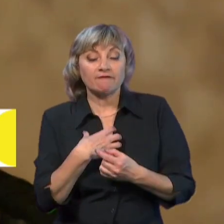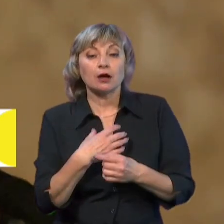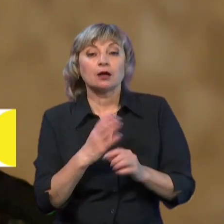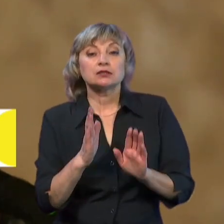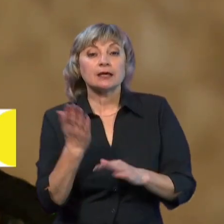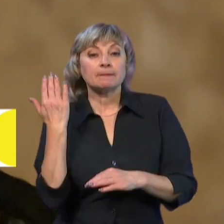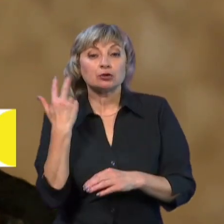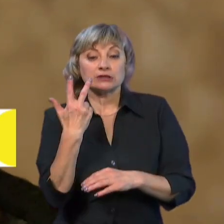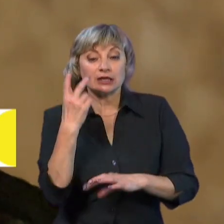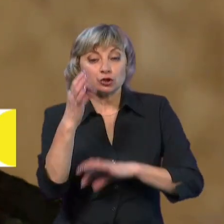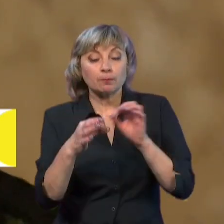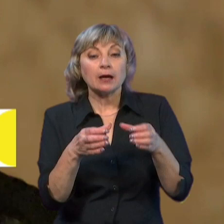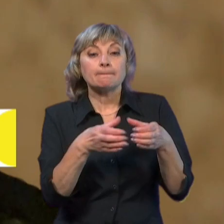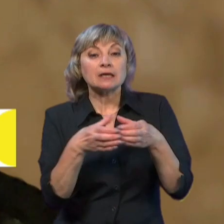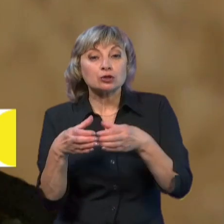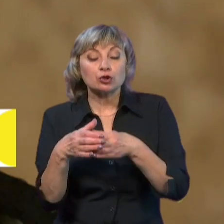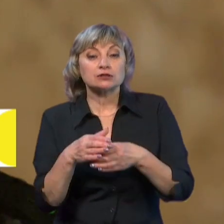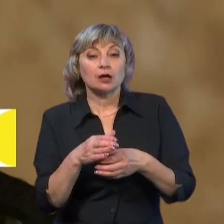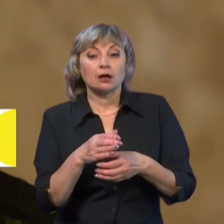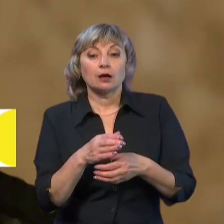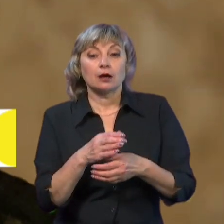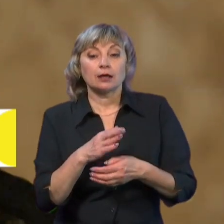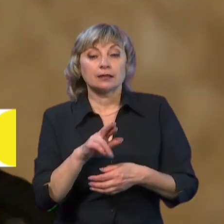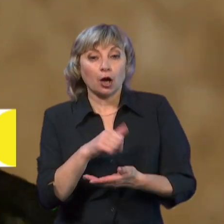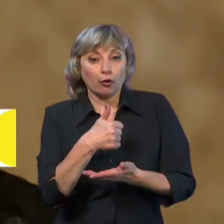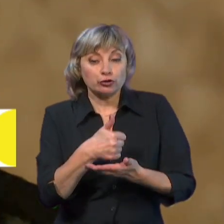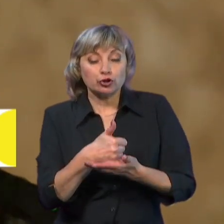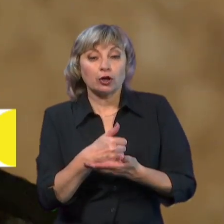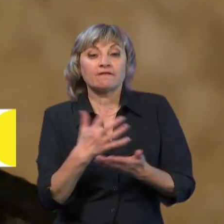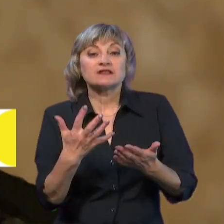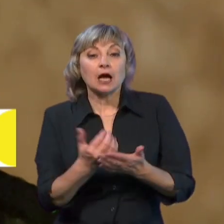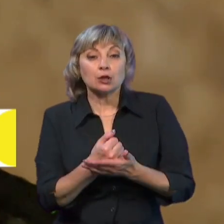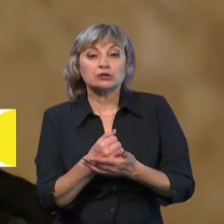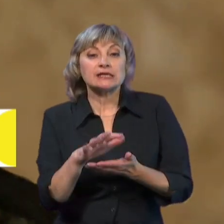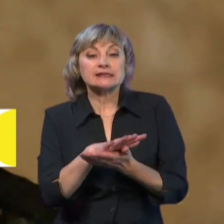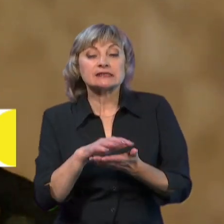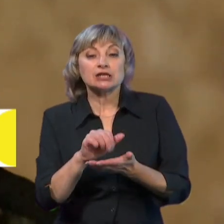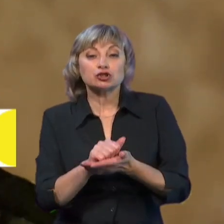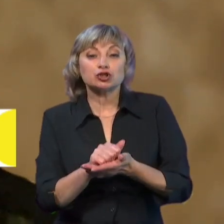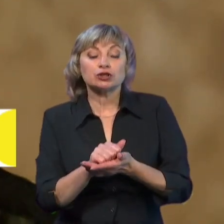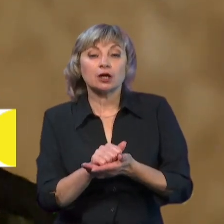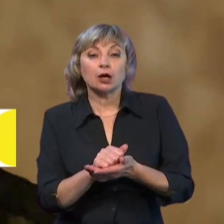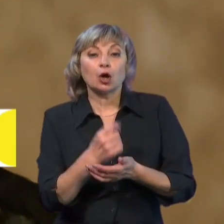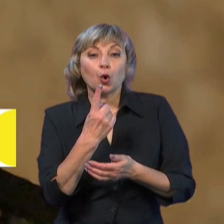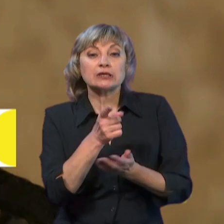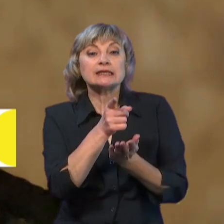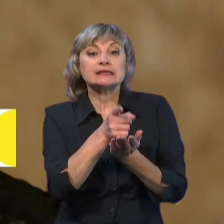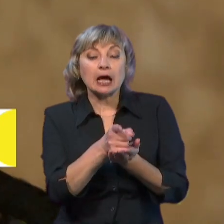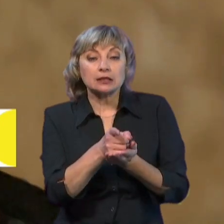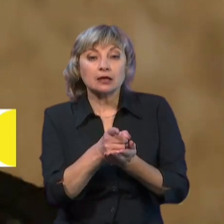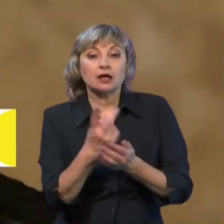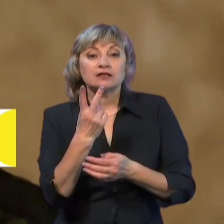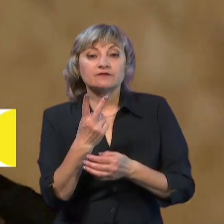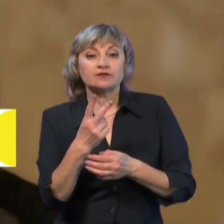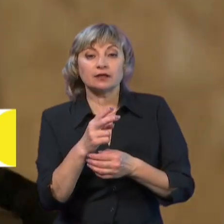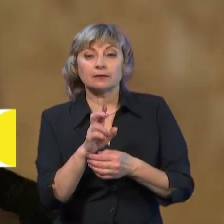за минулі три доби підрозділу, який я маю за честь очолювати, вдалося знищити один танк, дві